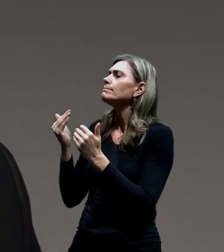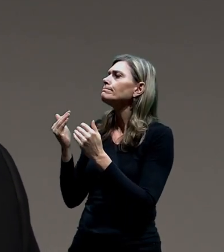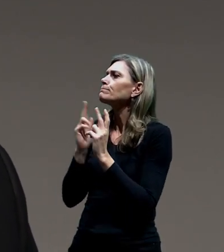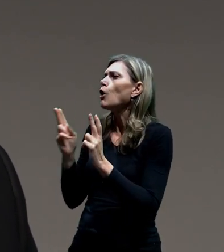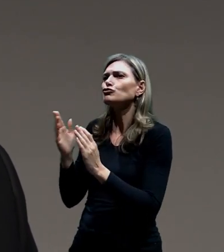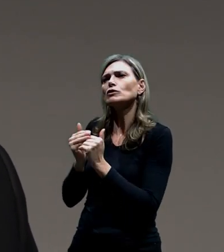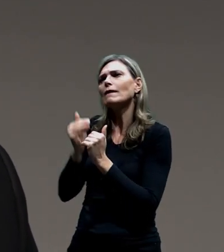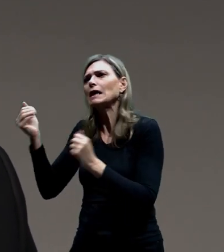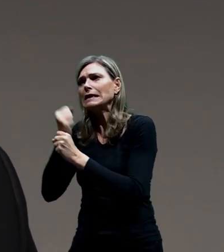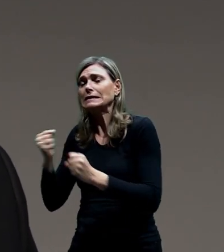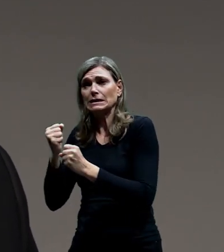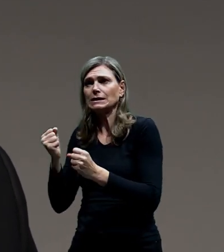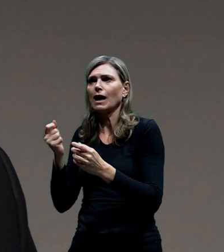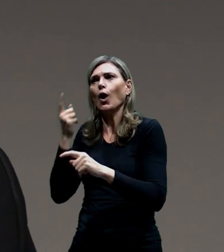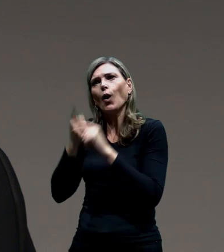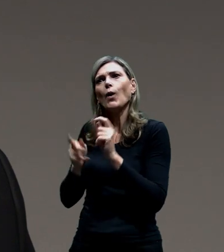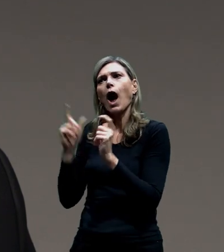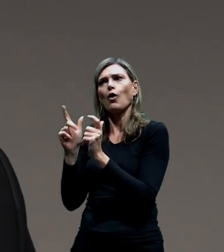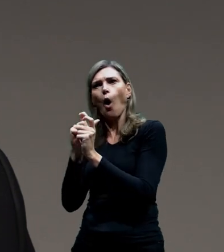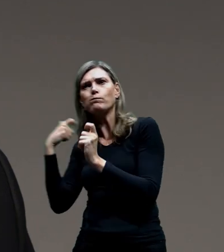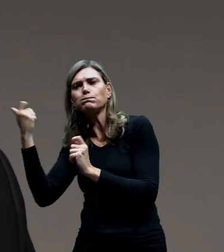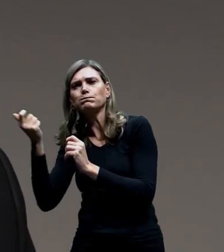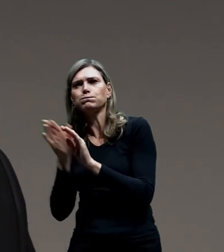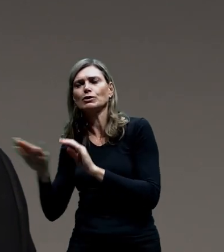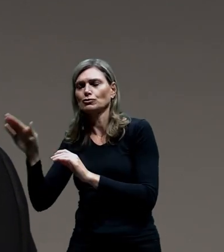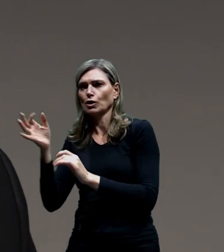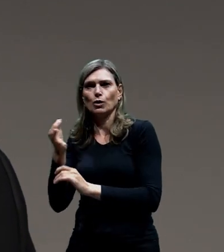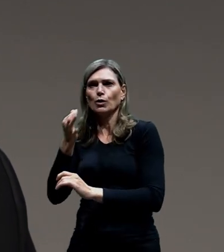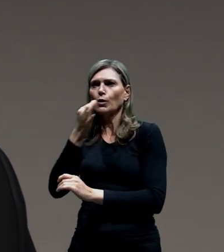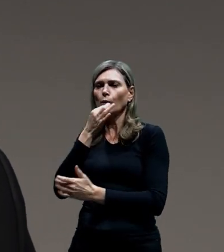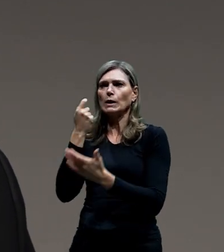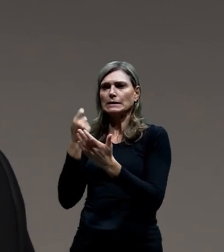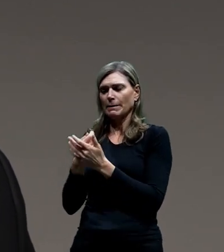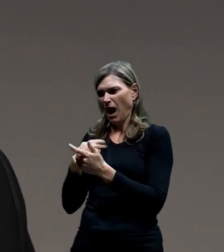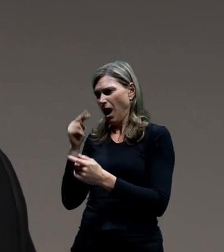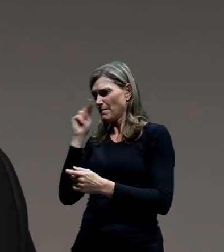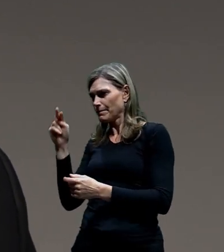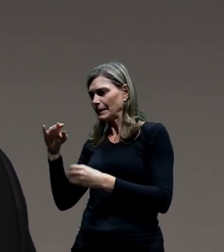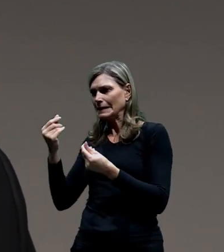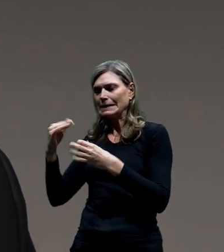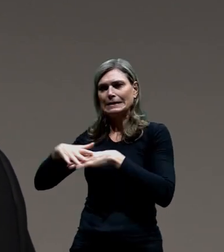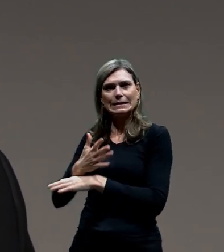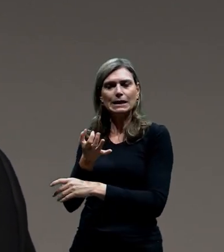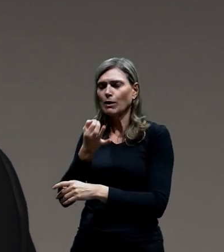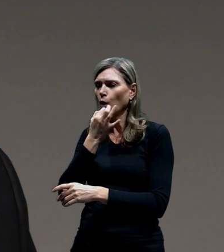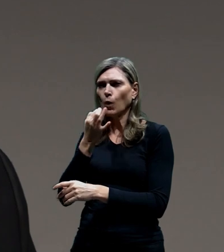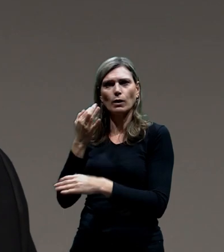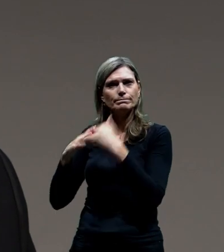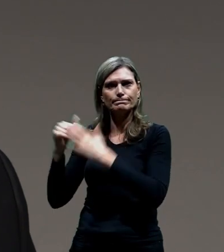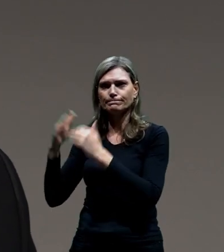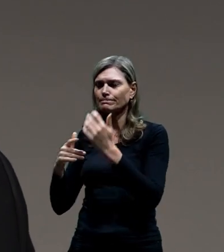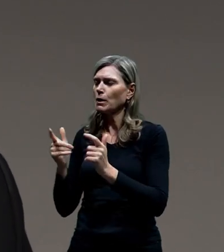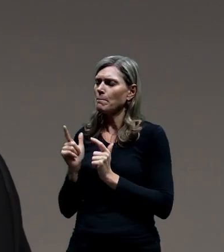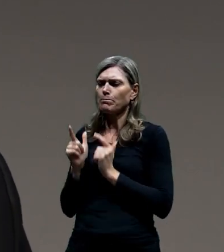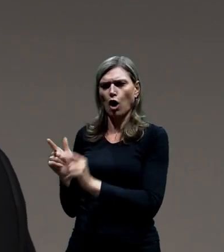Právě proto s velkou pravděpodobností tvrdíme, že to nelze realizovat dříve, než bude